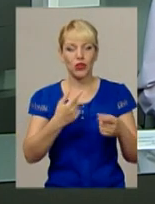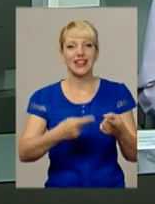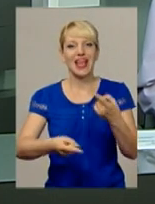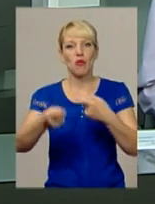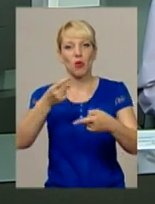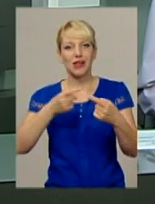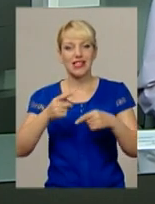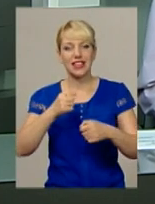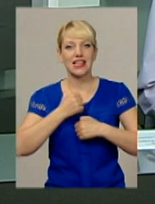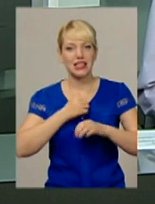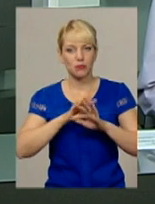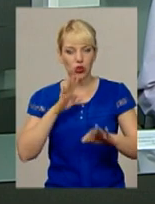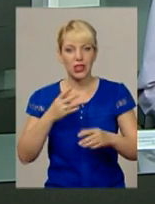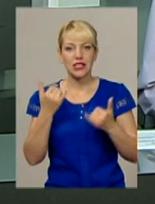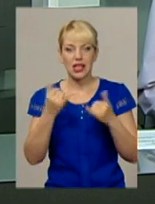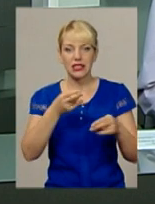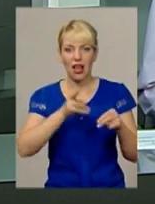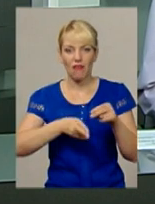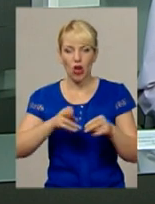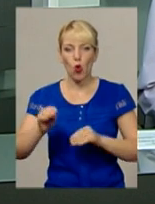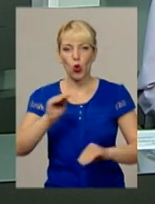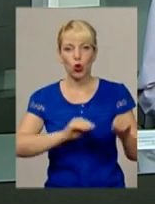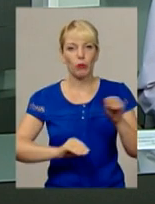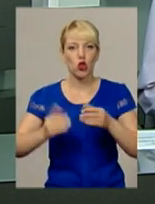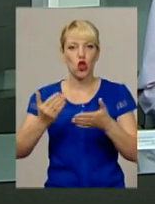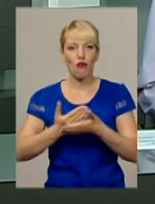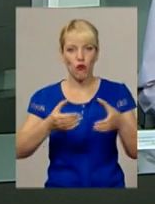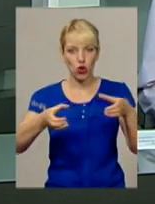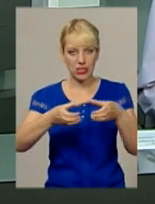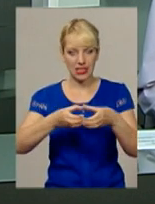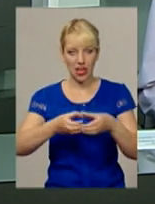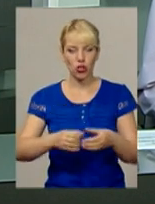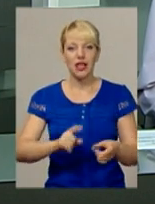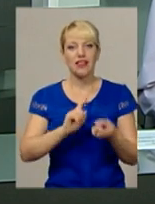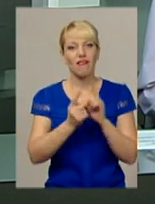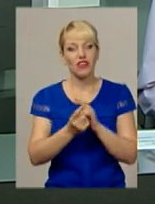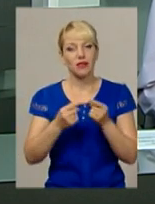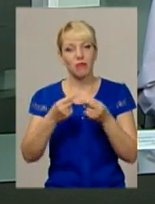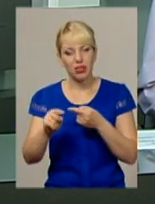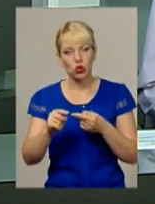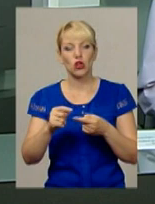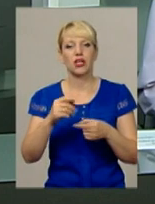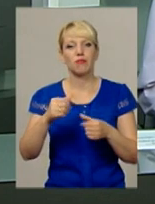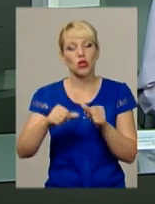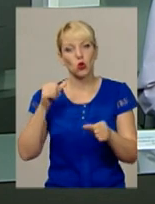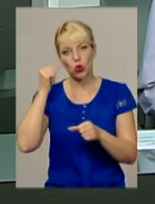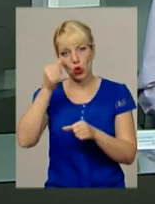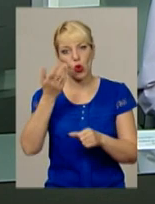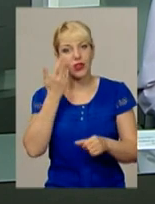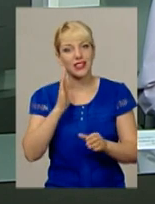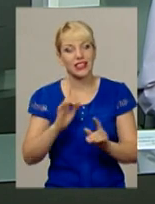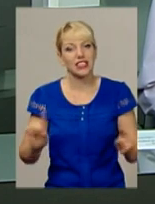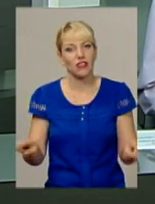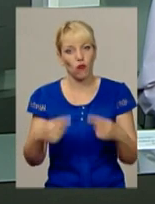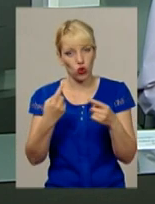України. Наразі вже завершується укомплектування нового особового складу. На відміну від минулого року, коли підрозділ лише створювався,